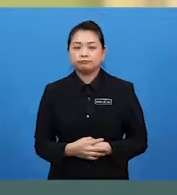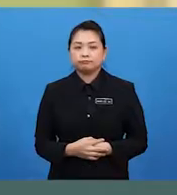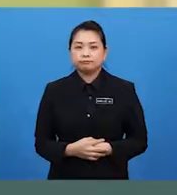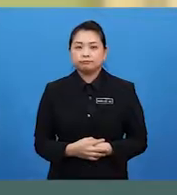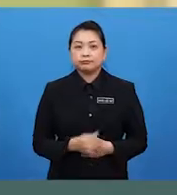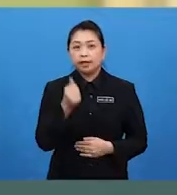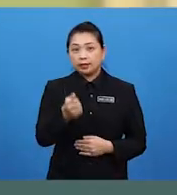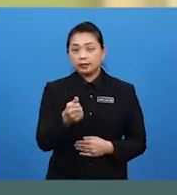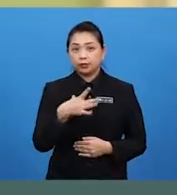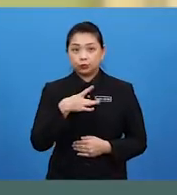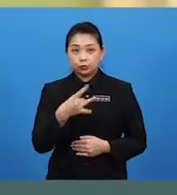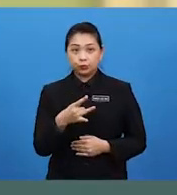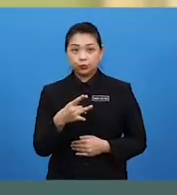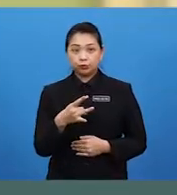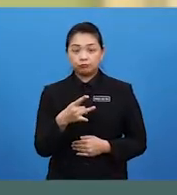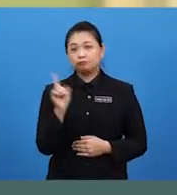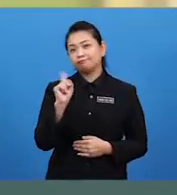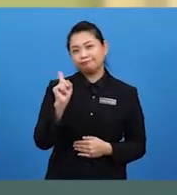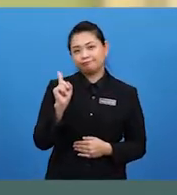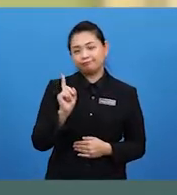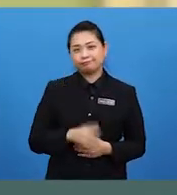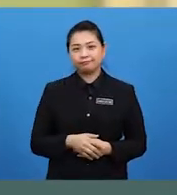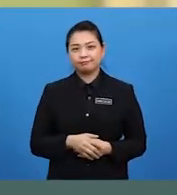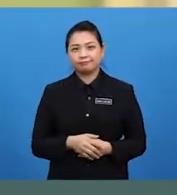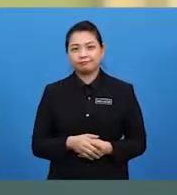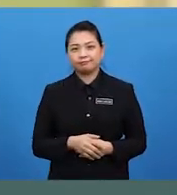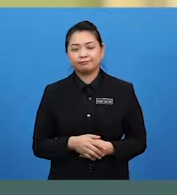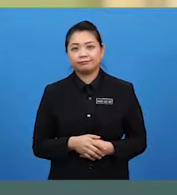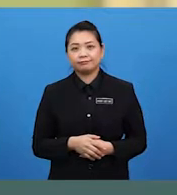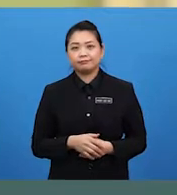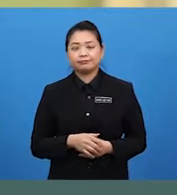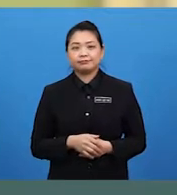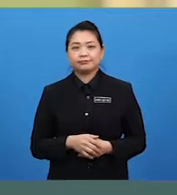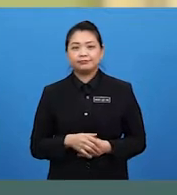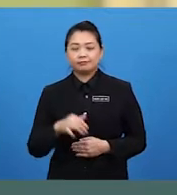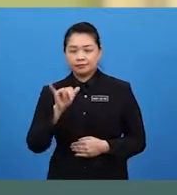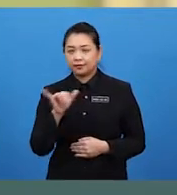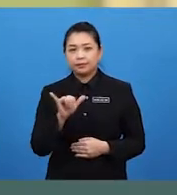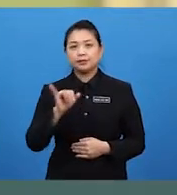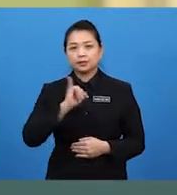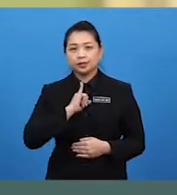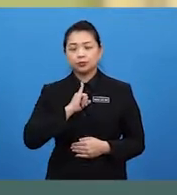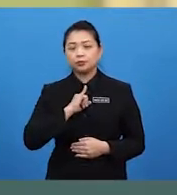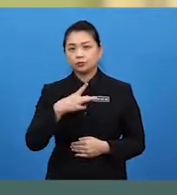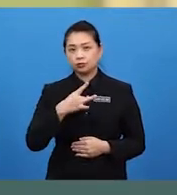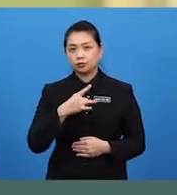Anda suka durian yang mana? Ya, saya juga suka durian yang anda suka.